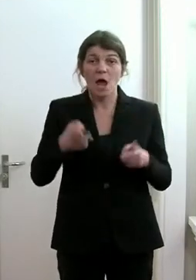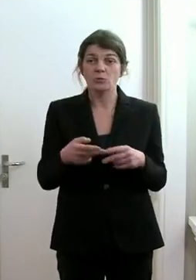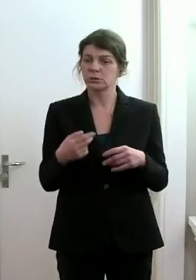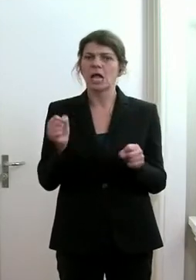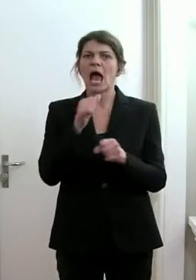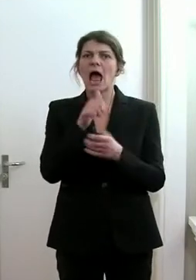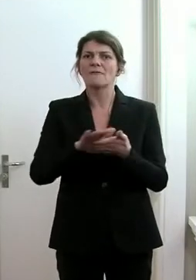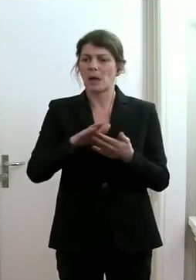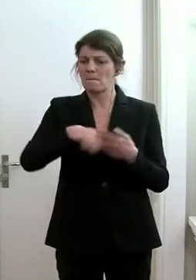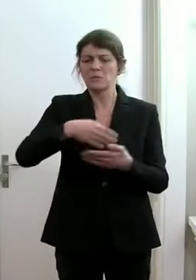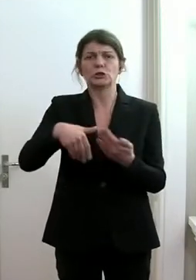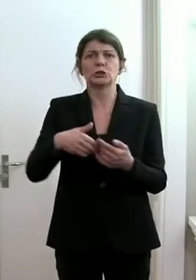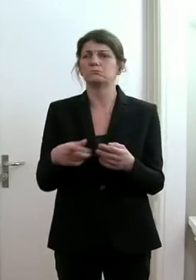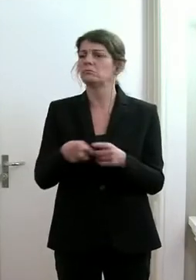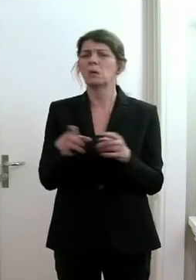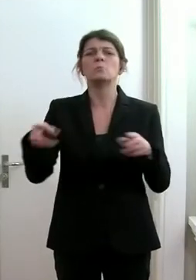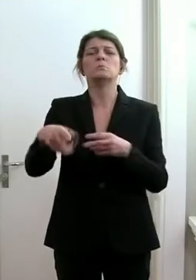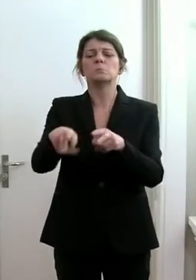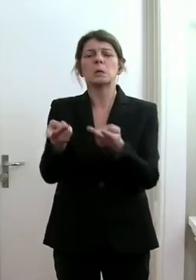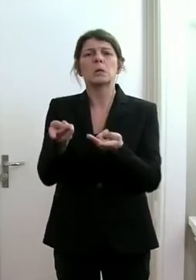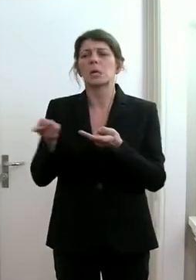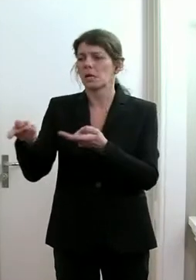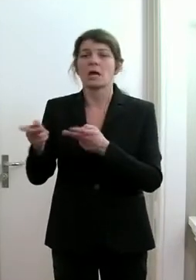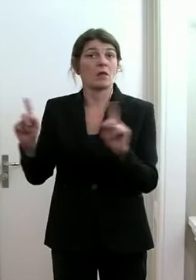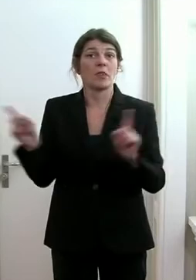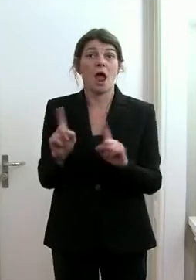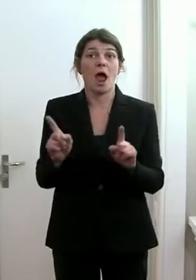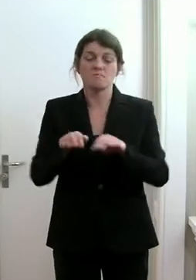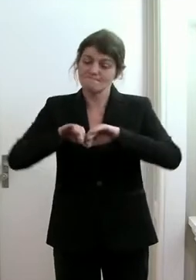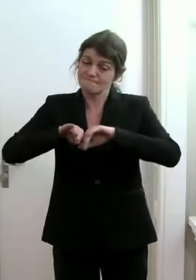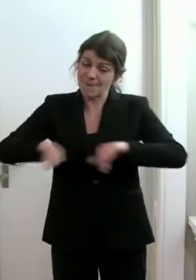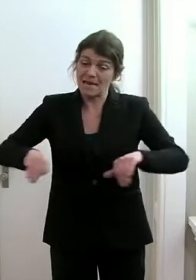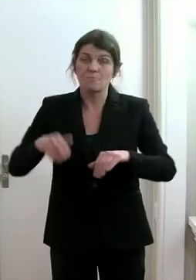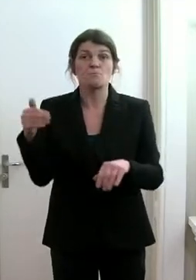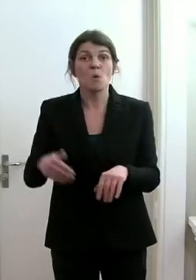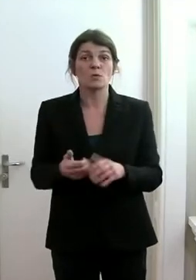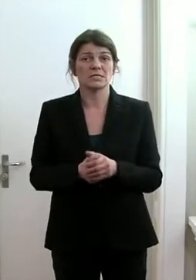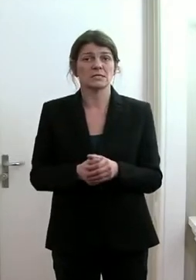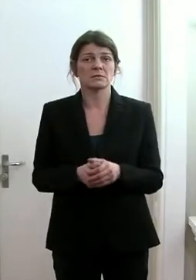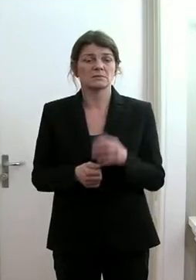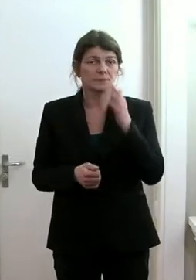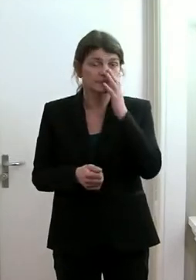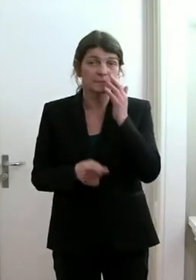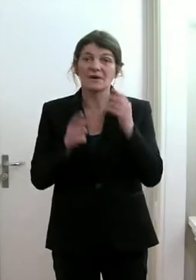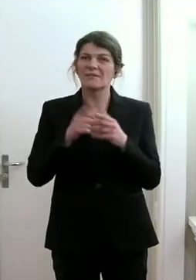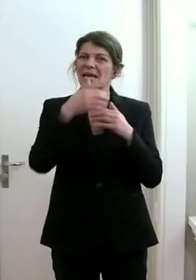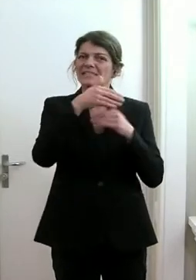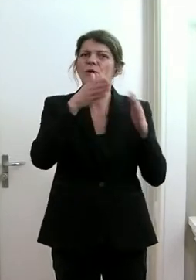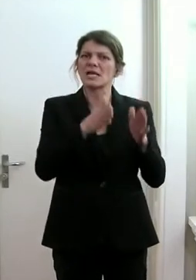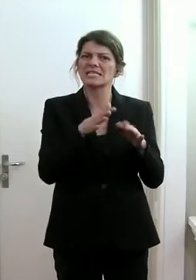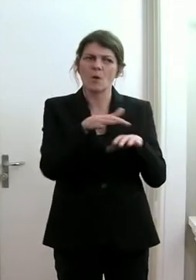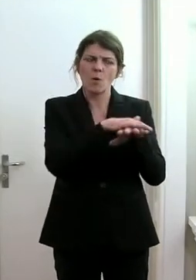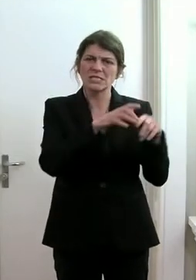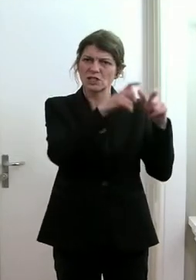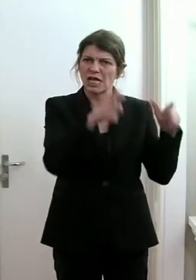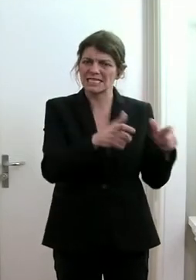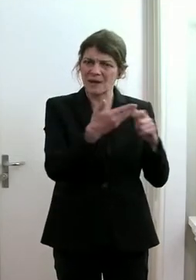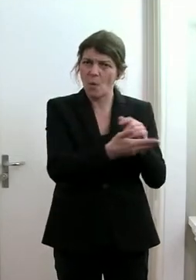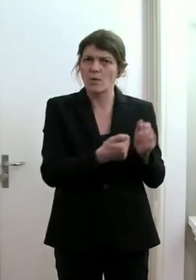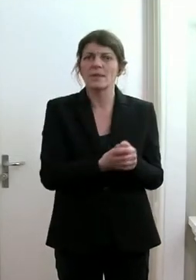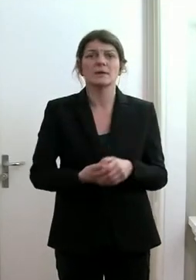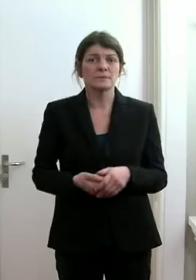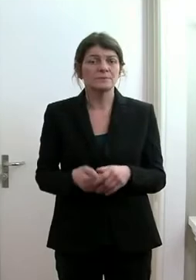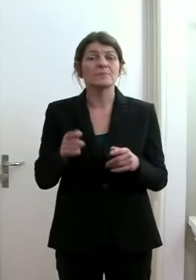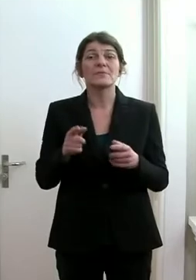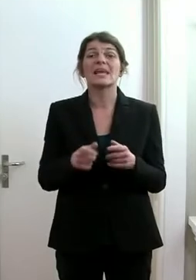einfach mischen mit den anderen Patienten. Die müssen abgetrennt sein in den Isolationsstationen und diese